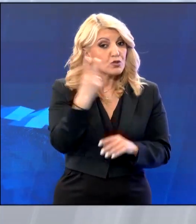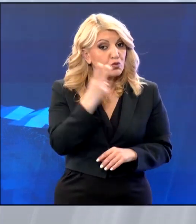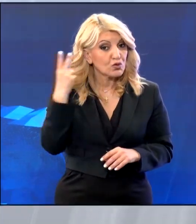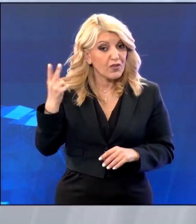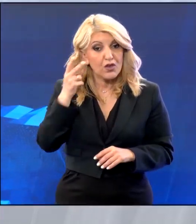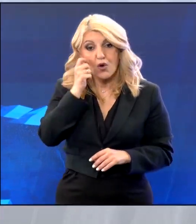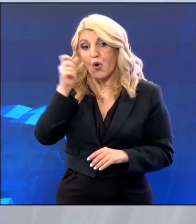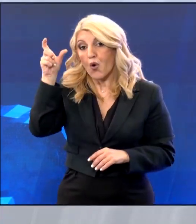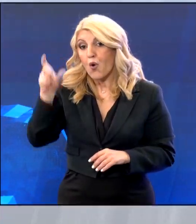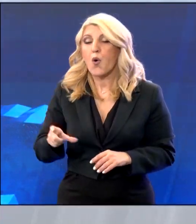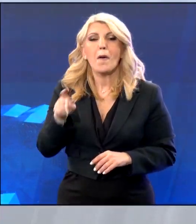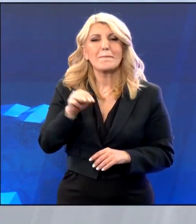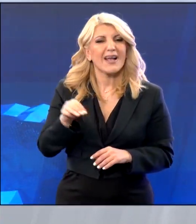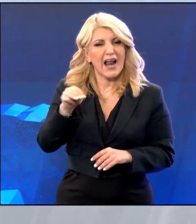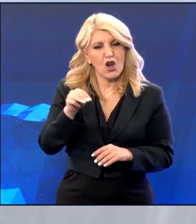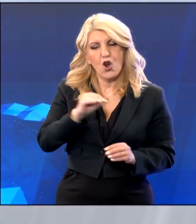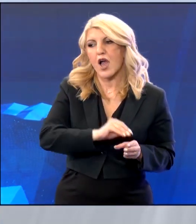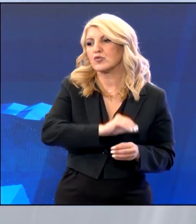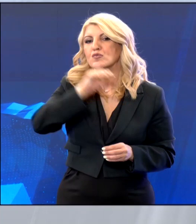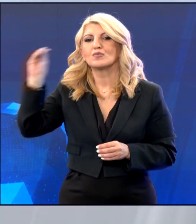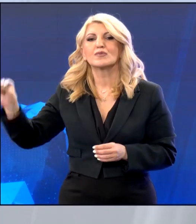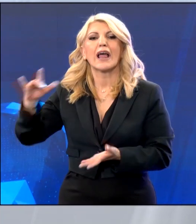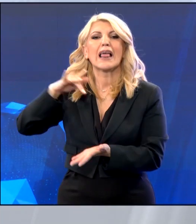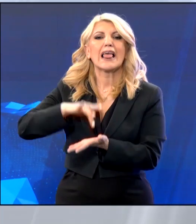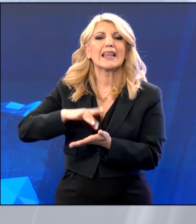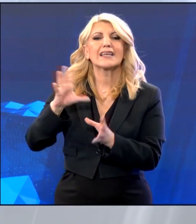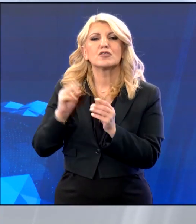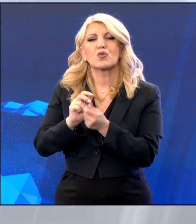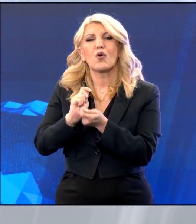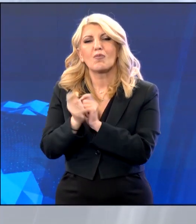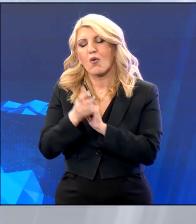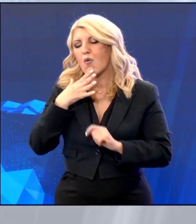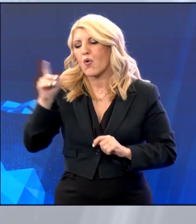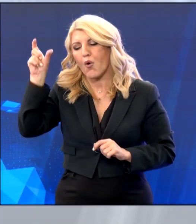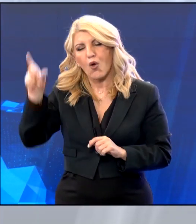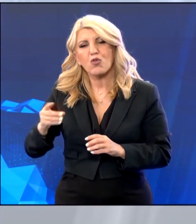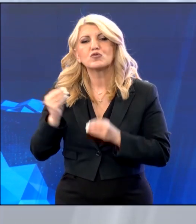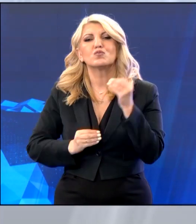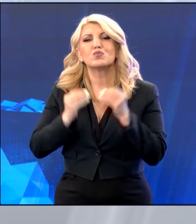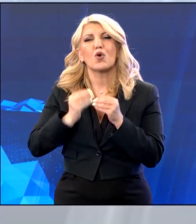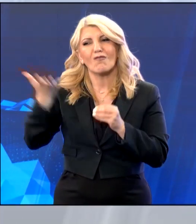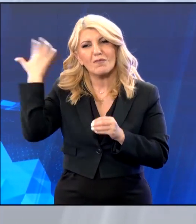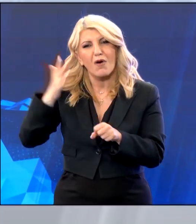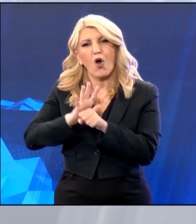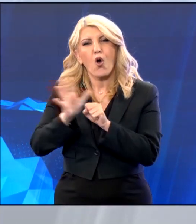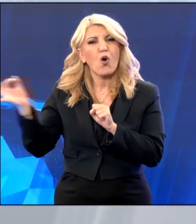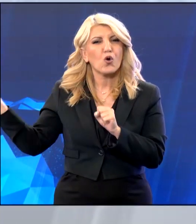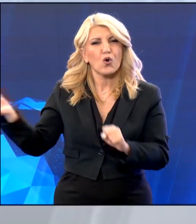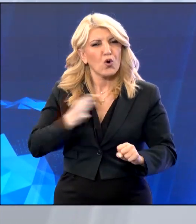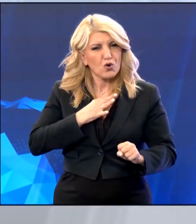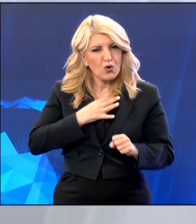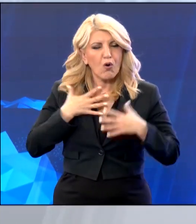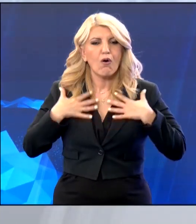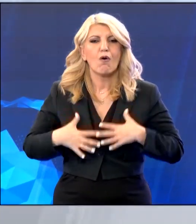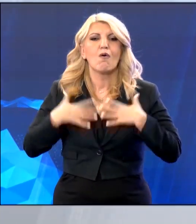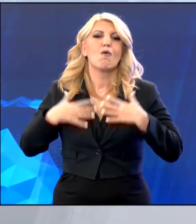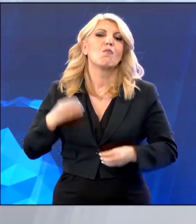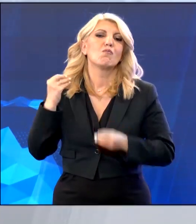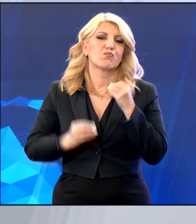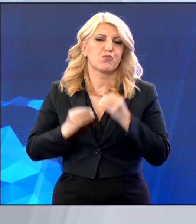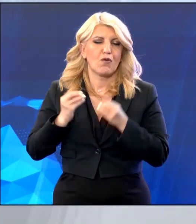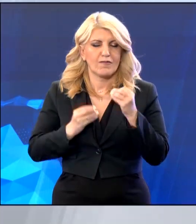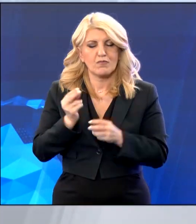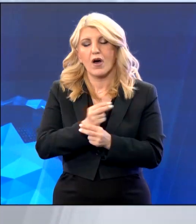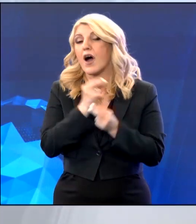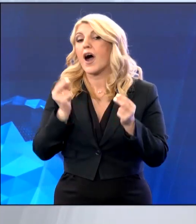κέντρο αποκατάστασης λόγω των προβλημάτων υγείας που αντιμετώπισε από τον κορονοϊό και από εκεί πήρε το δρόμο για το σπίτι του. Το βούλευμα του Δικαστικού Συμβουλίου για